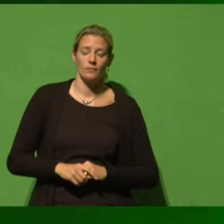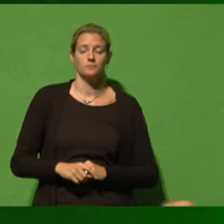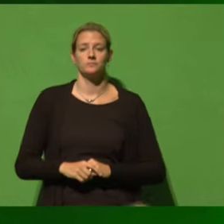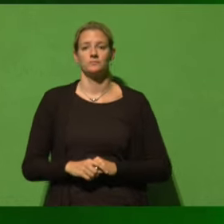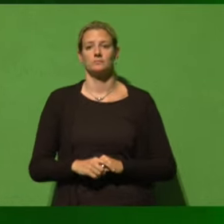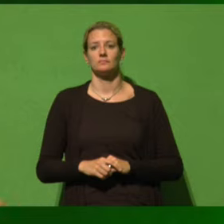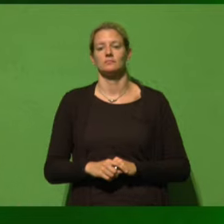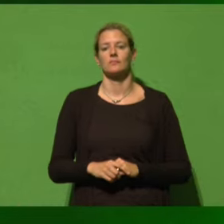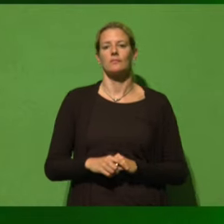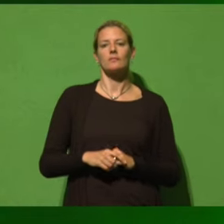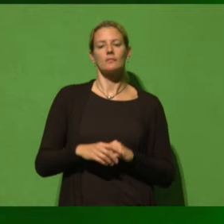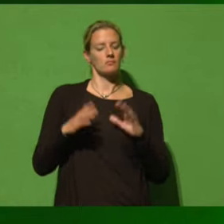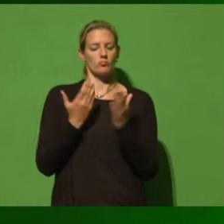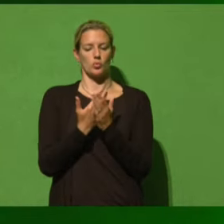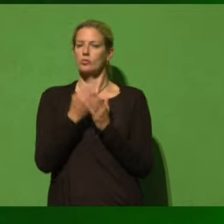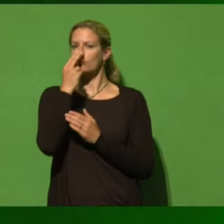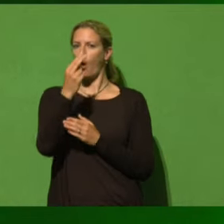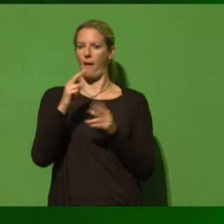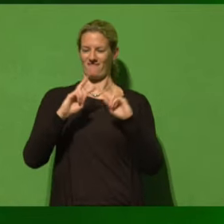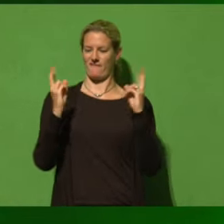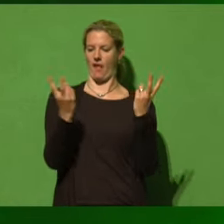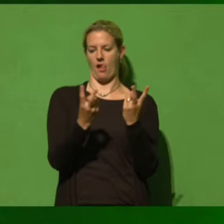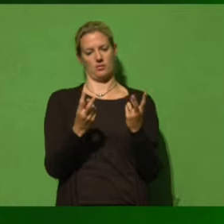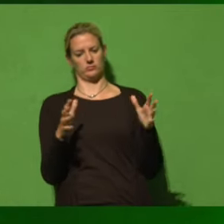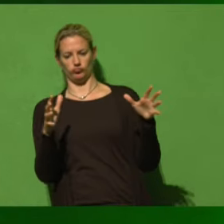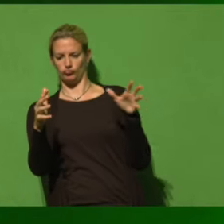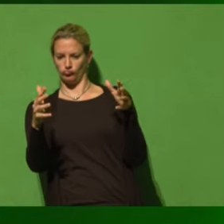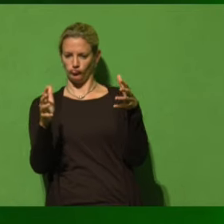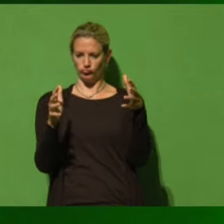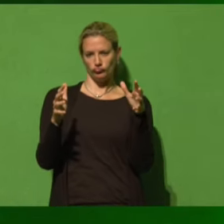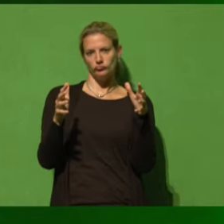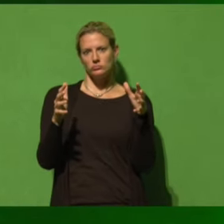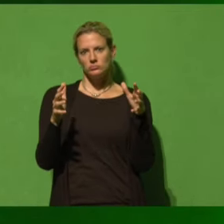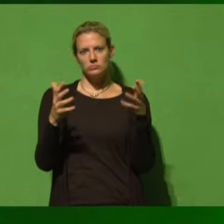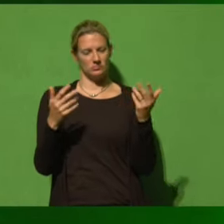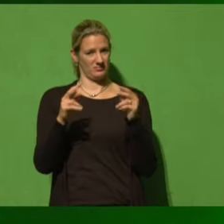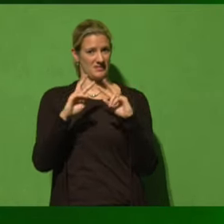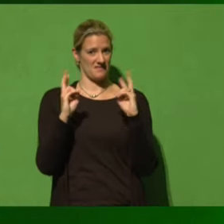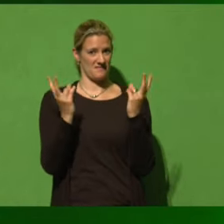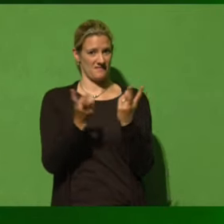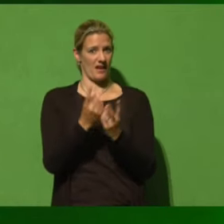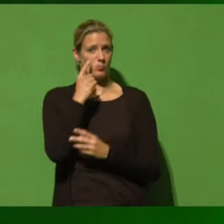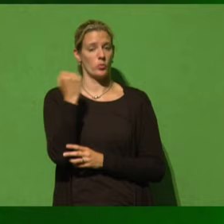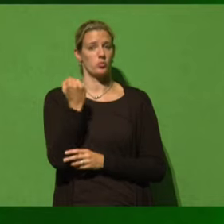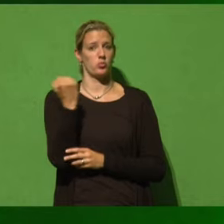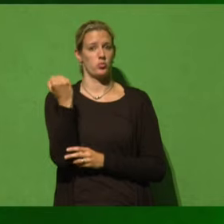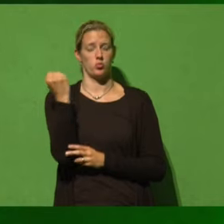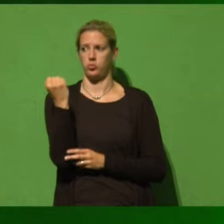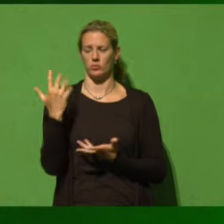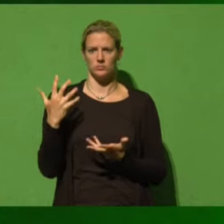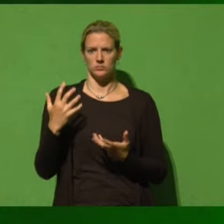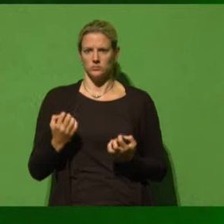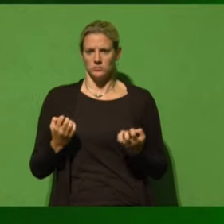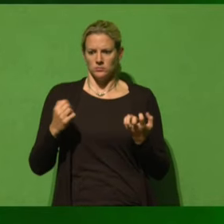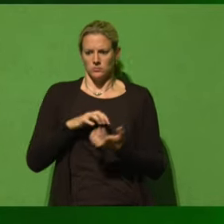Und wenn wir in die Welt schauen, wenn wir in die Welt schauen, dann stellen wir fest, dass die Welt heftig in Aufruhr ist, so heftig in Aufruhr wie